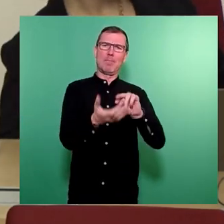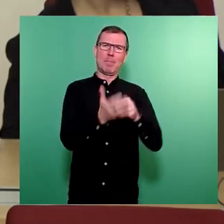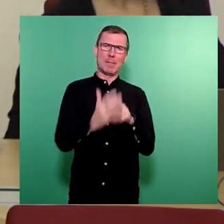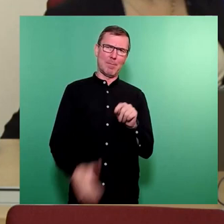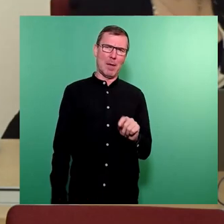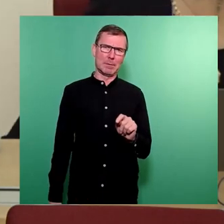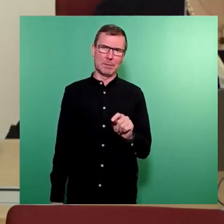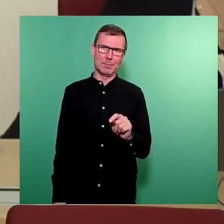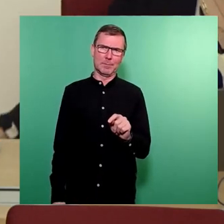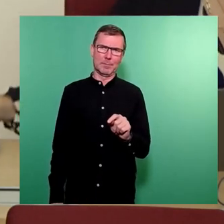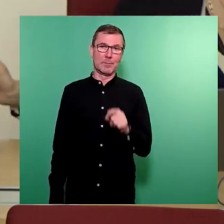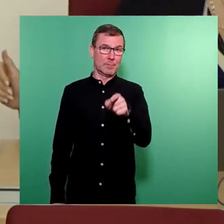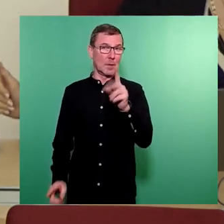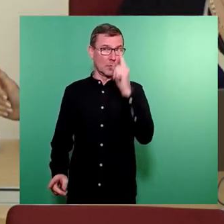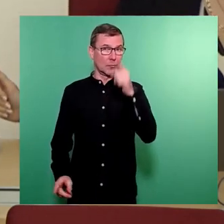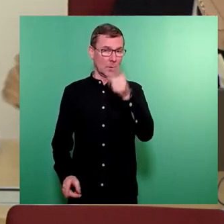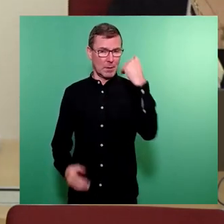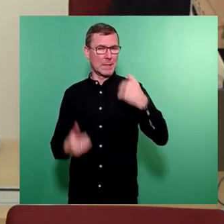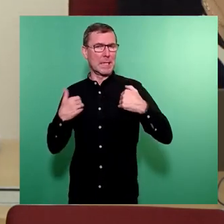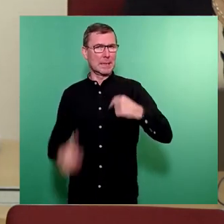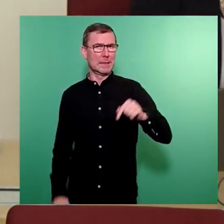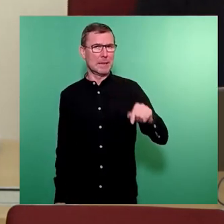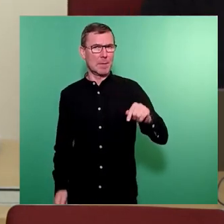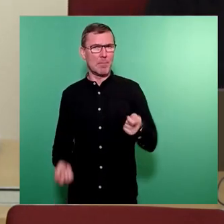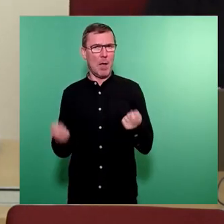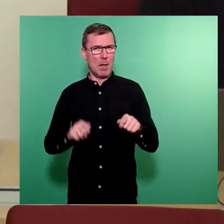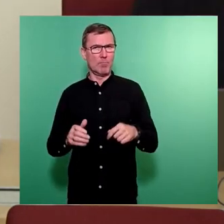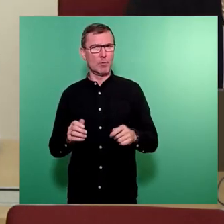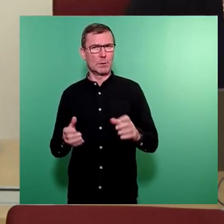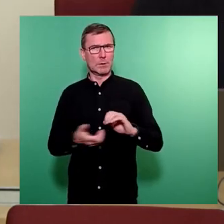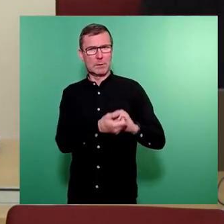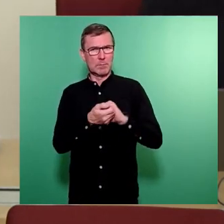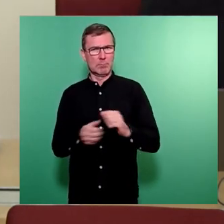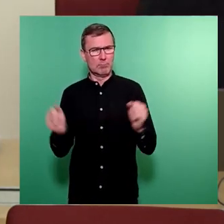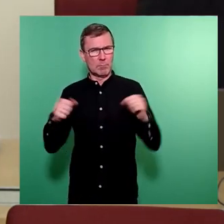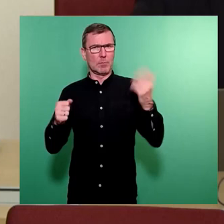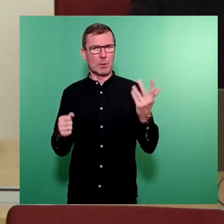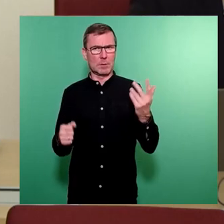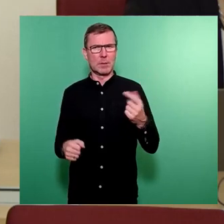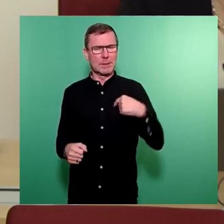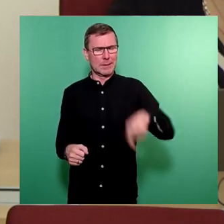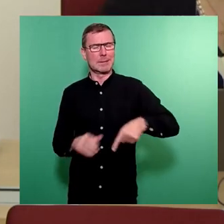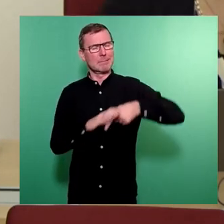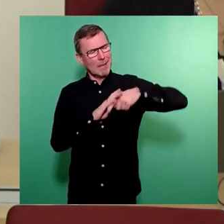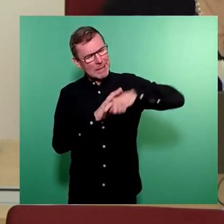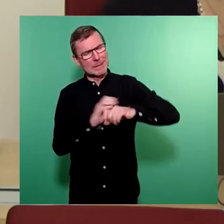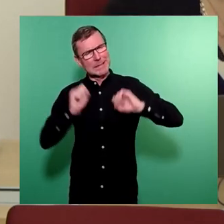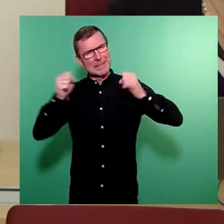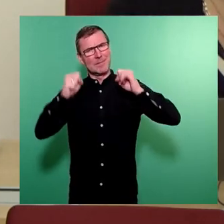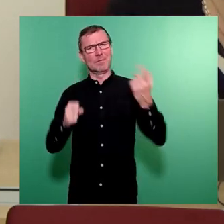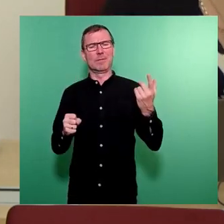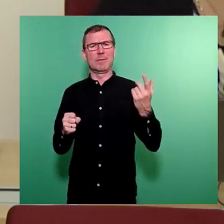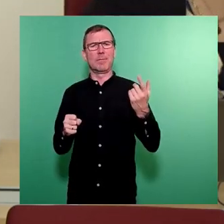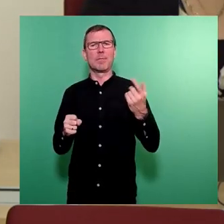im Stadtrat im September den Beschluss gefasst. Wir sind ja gerade intensiv dabei, auch noch jenseits der